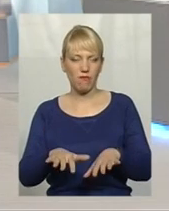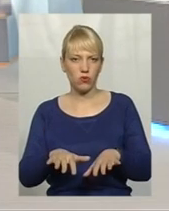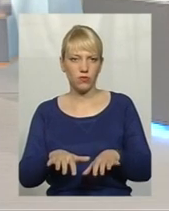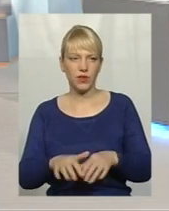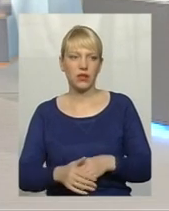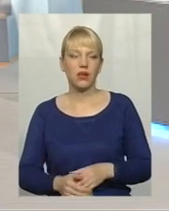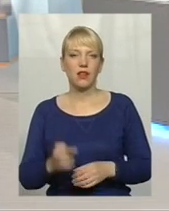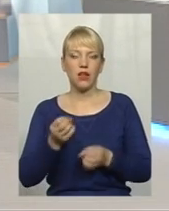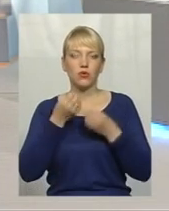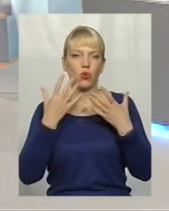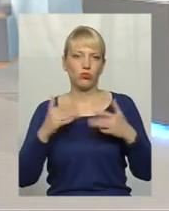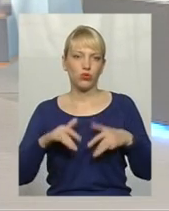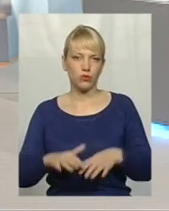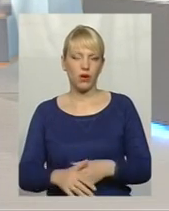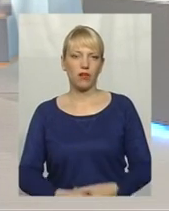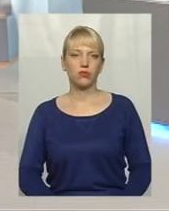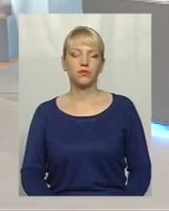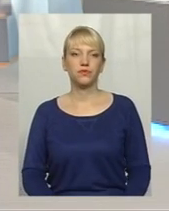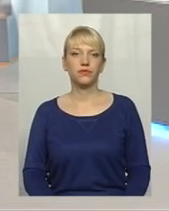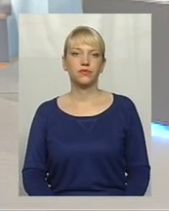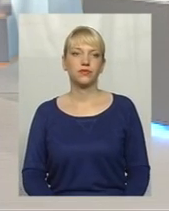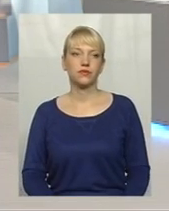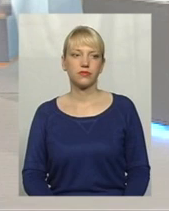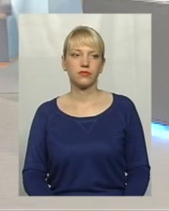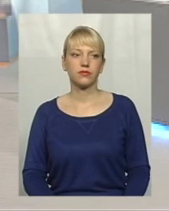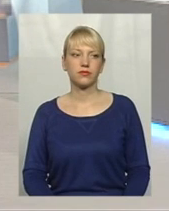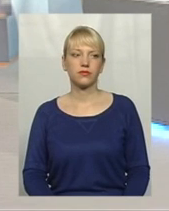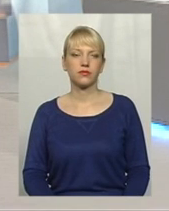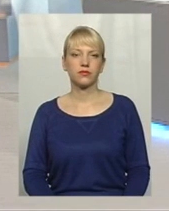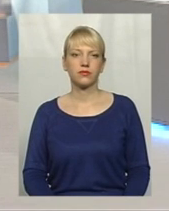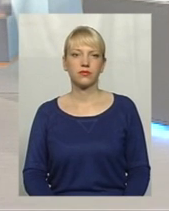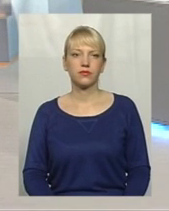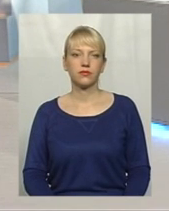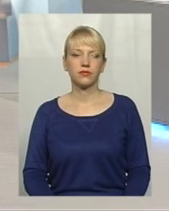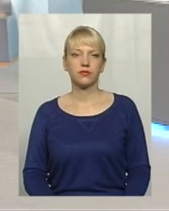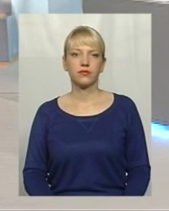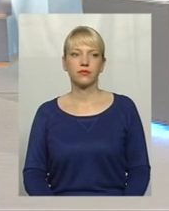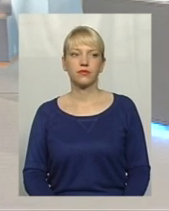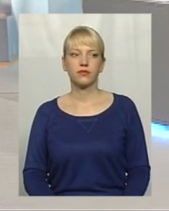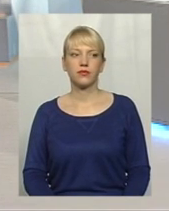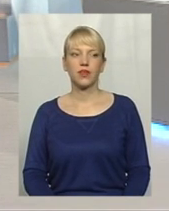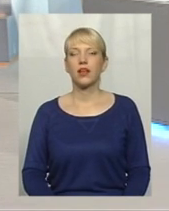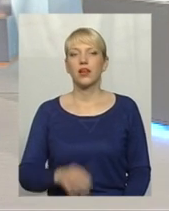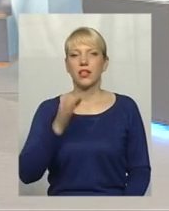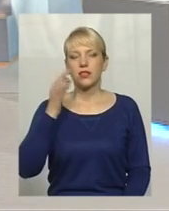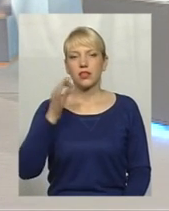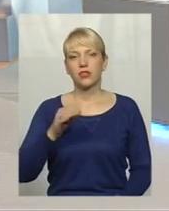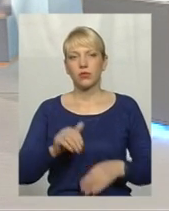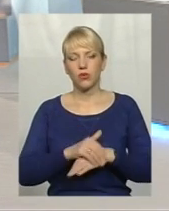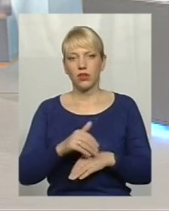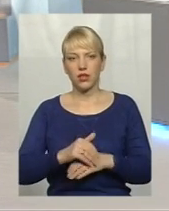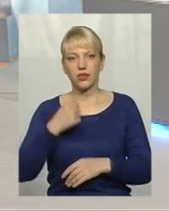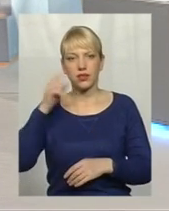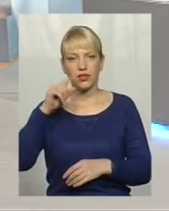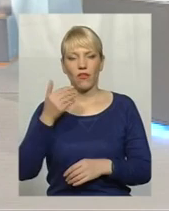нам на добру справу. Так що таке діло є, звісно. Скажіть, будь ласка, знаю,